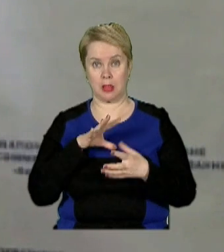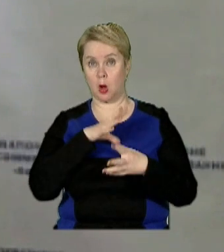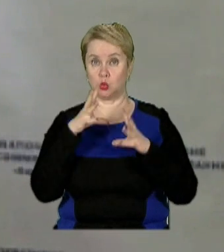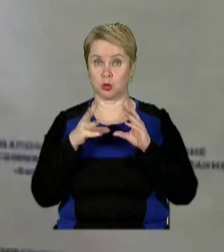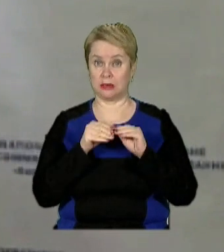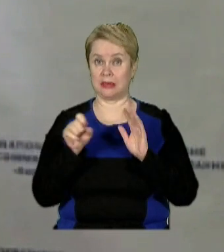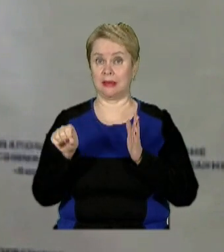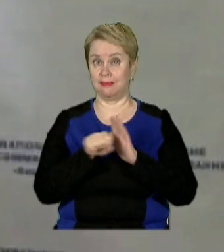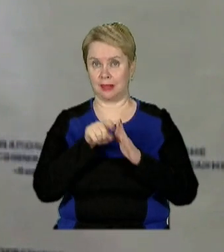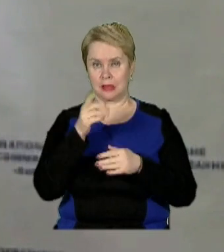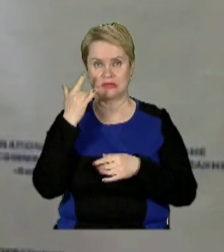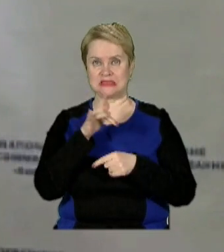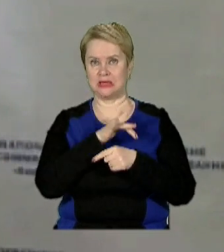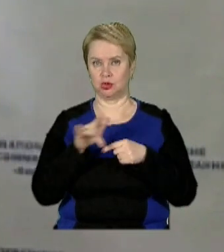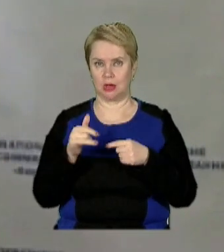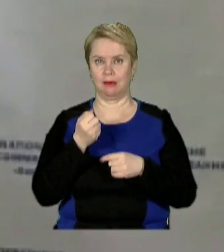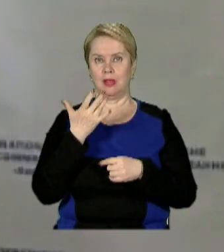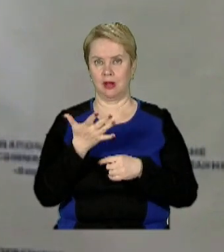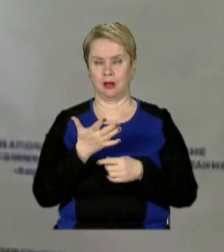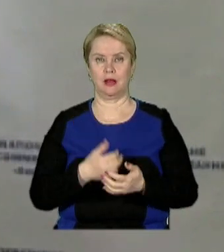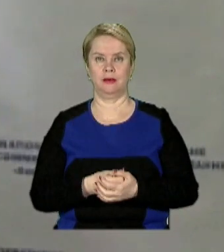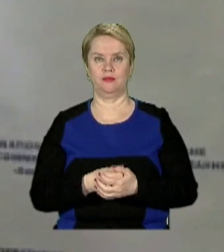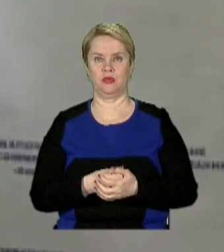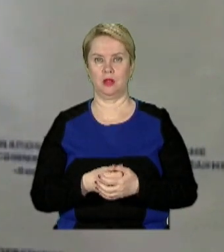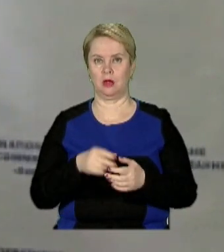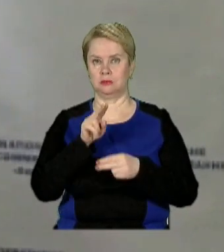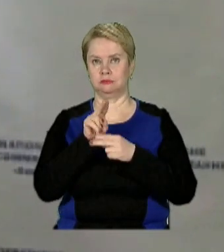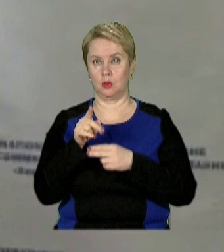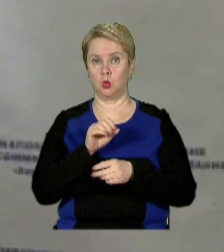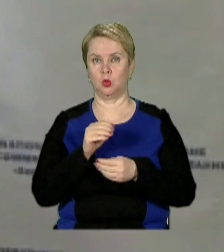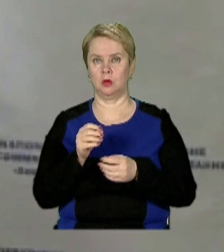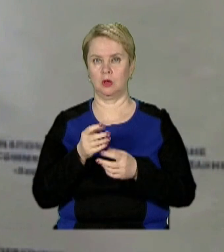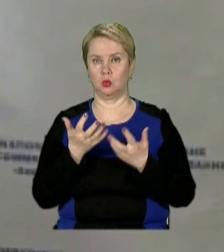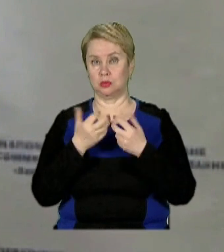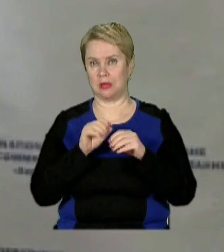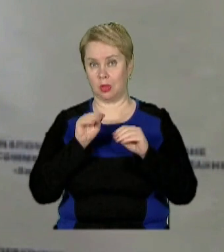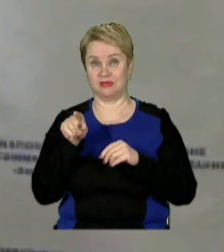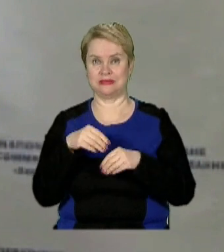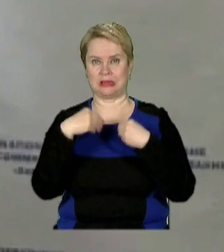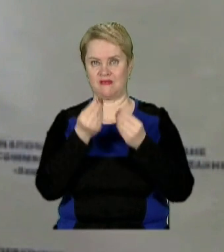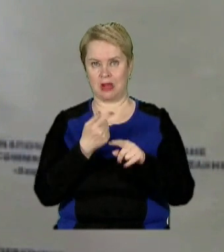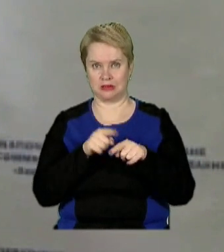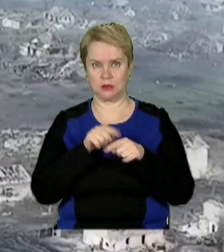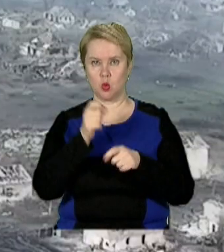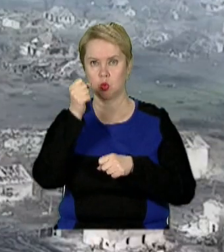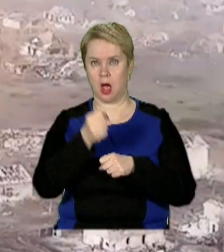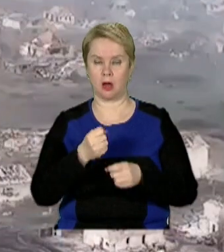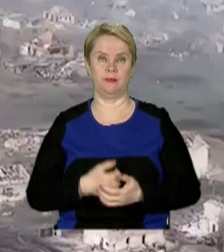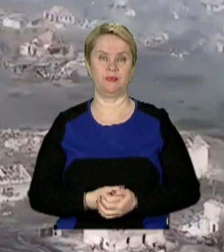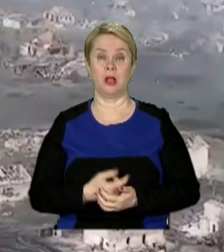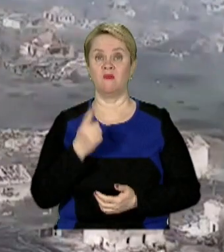результативними, коли ми знищили кілька артилерійських установок, якими вони завдавали ці удари.